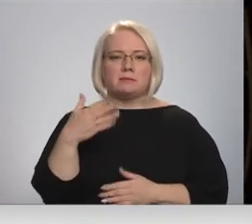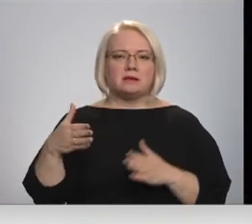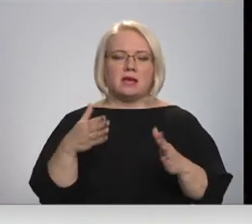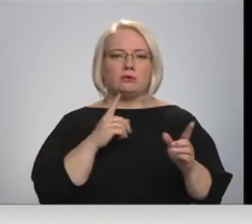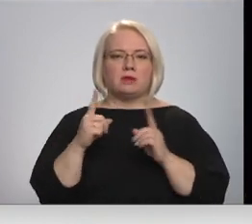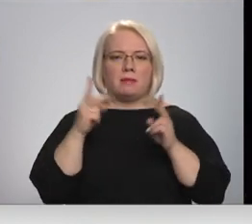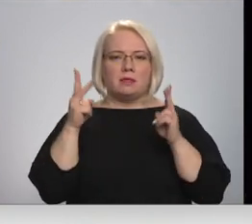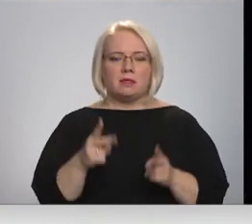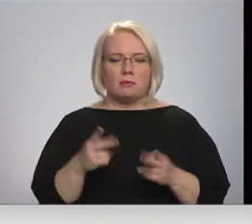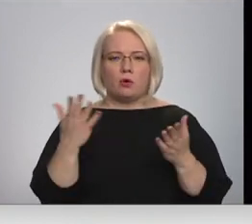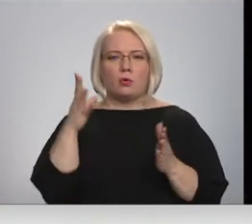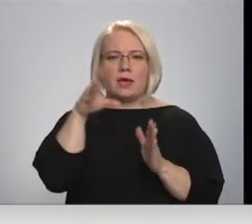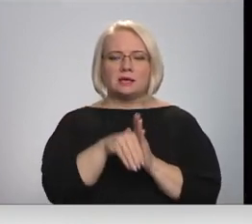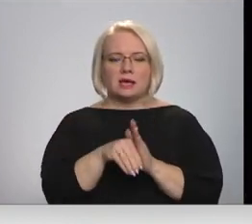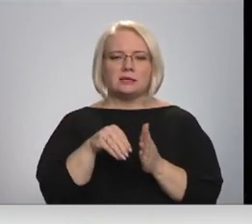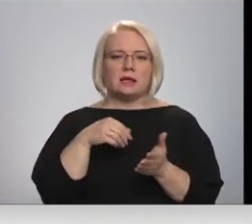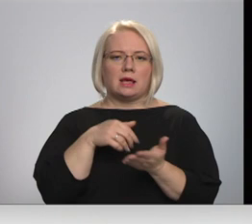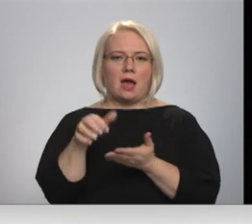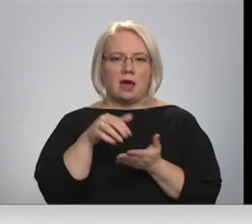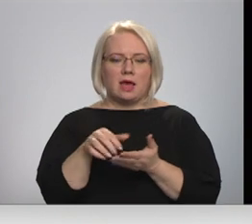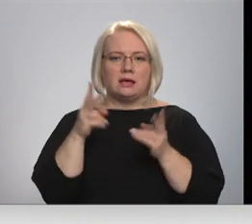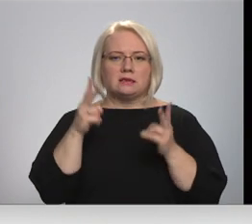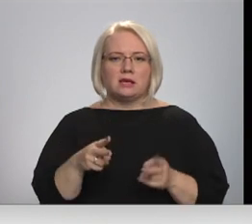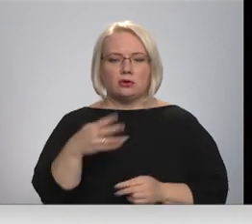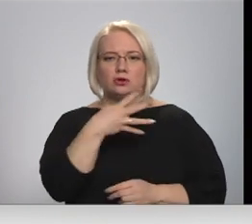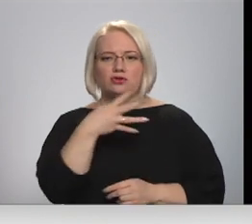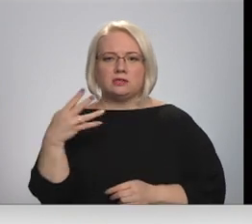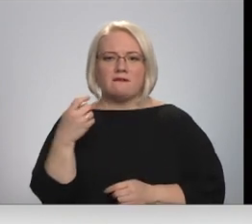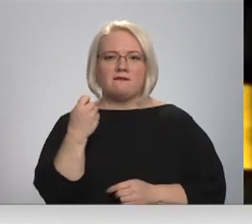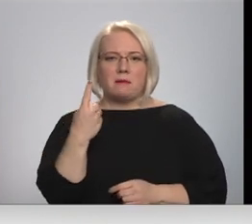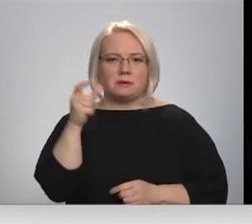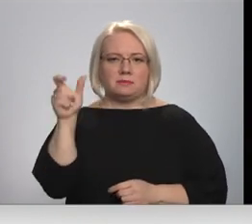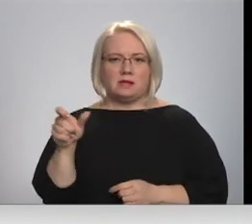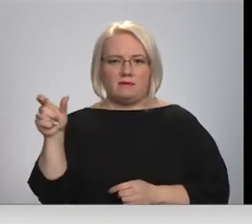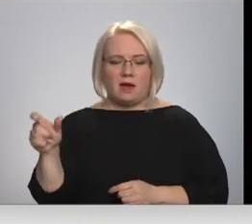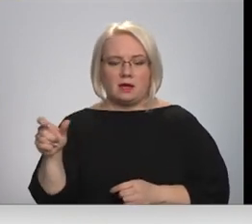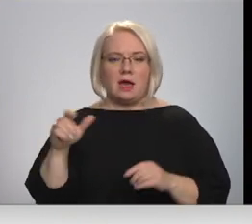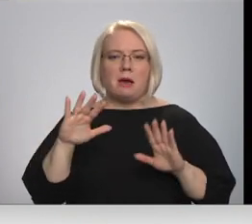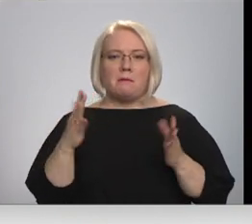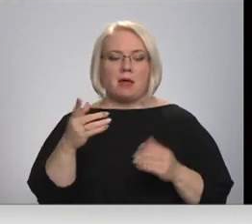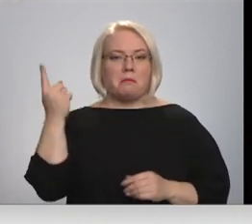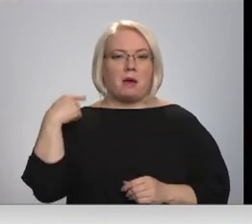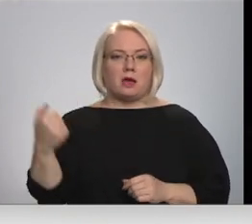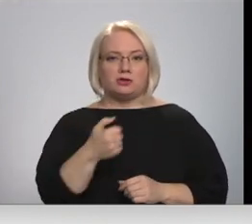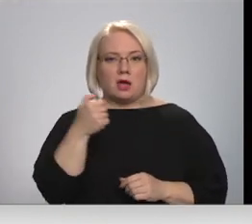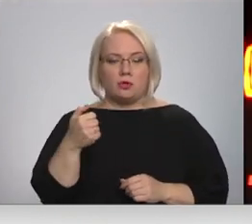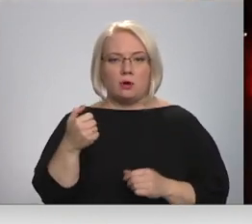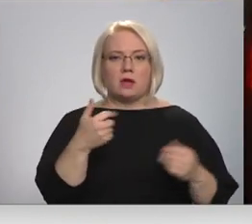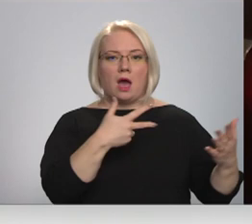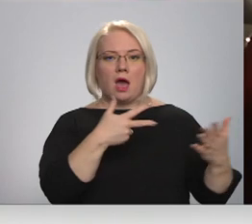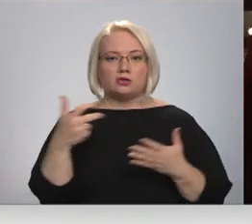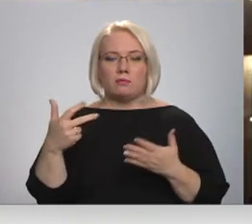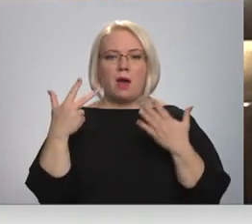negadījumi, kuros iesaistīti gājai, no tiem cietušas 411 personas. Savukārt pērni 808